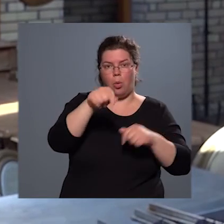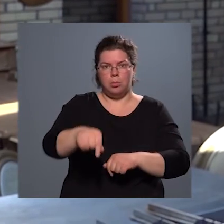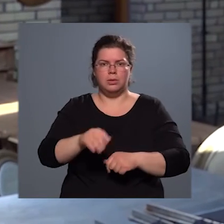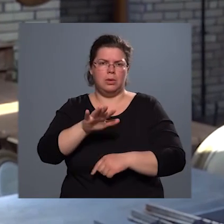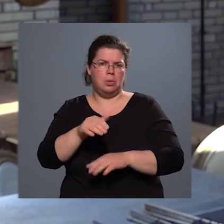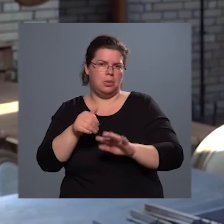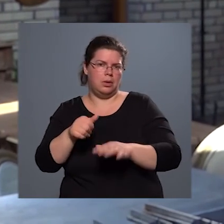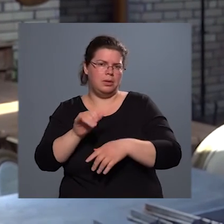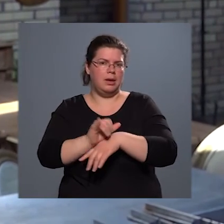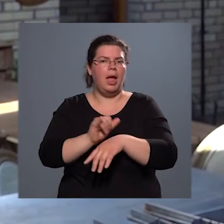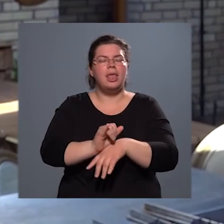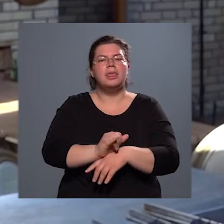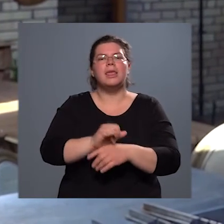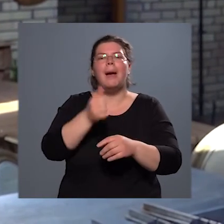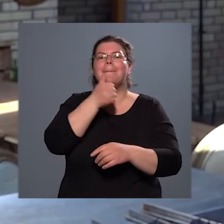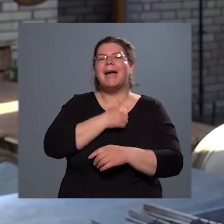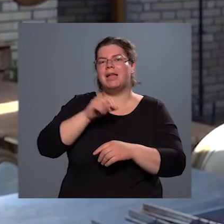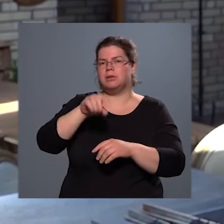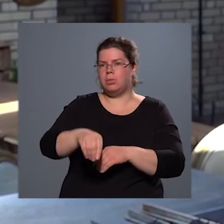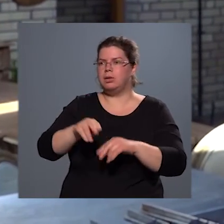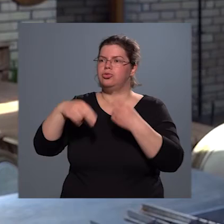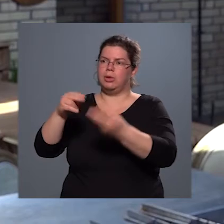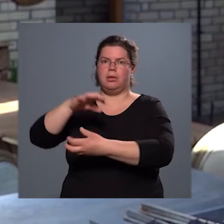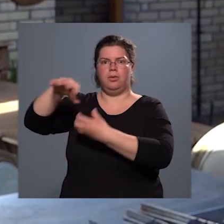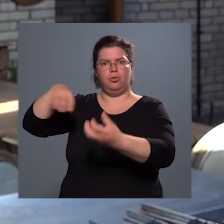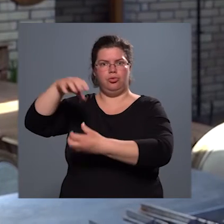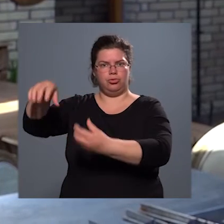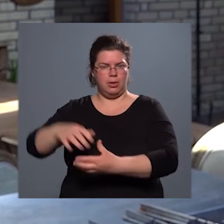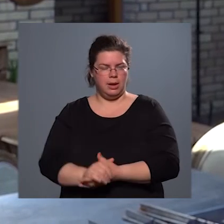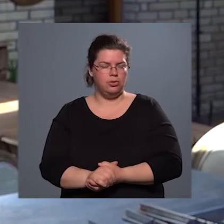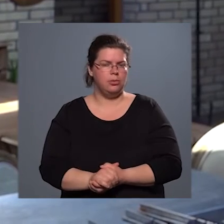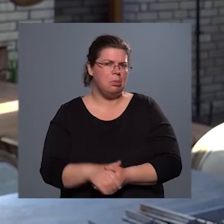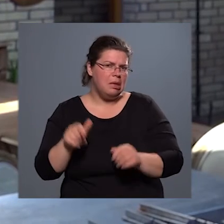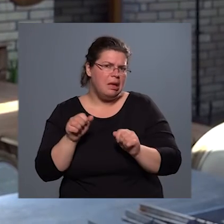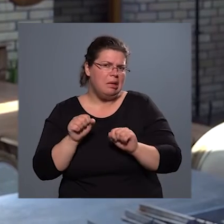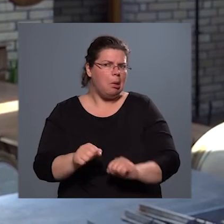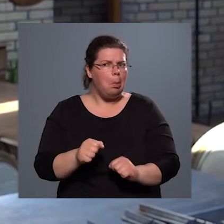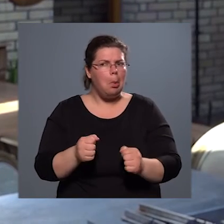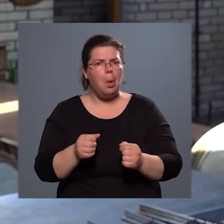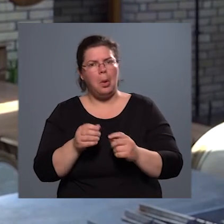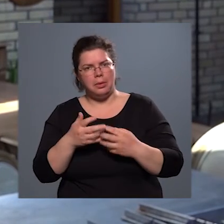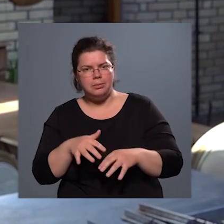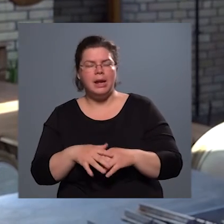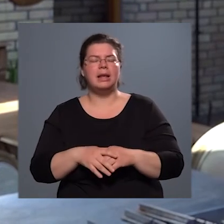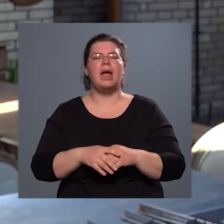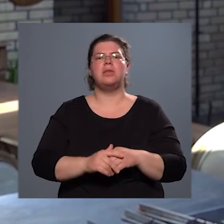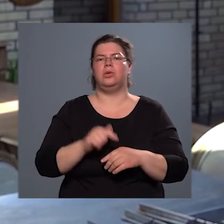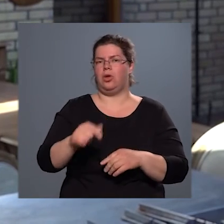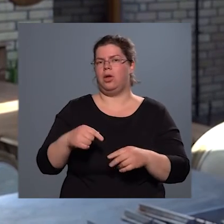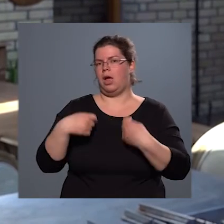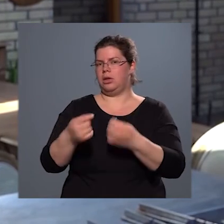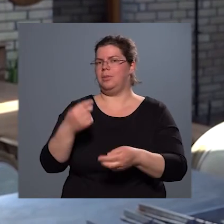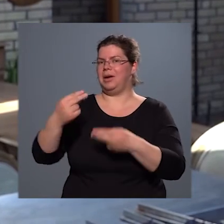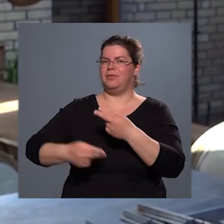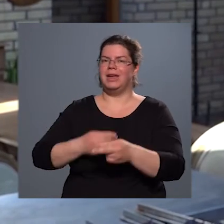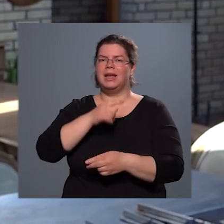tavalyi berendezés, az mondjuk az egy komolyabb berendezés, az kell hozzá, meg az adja meg a legvégén ugye